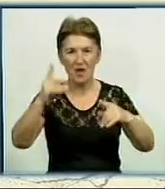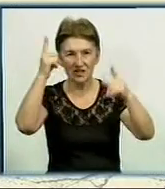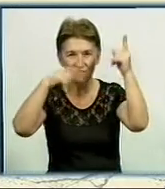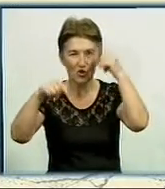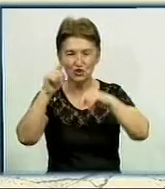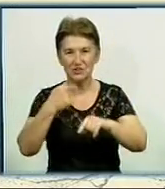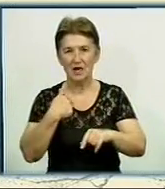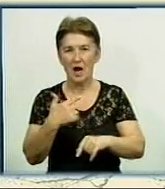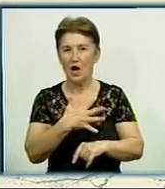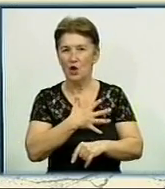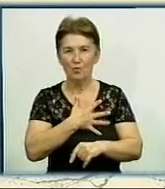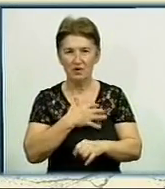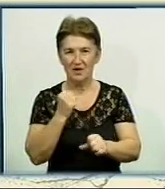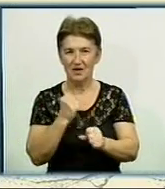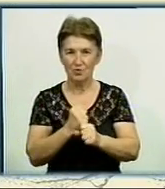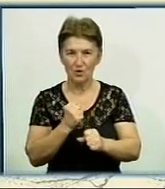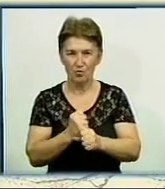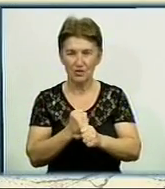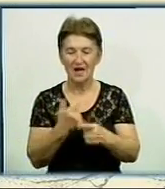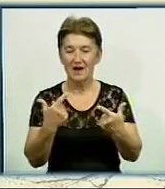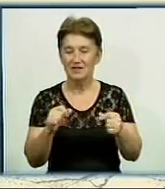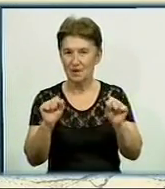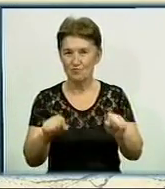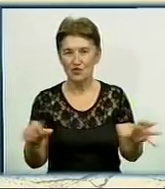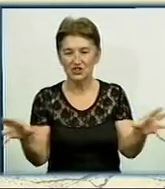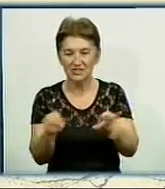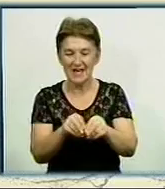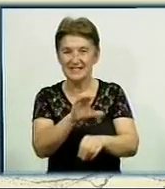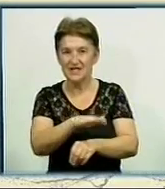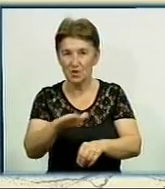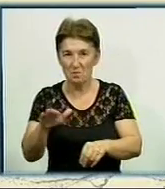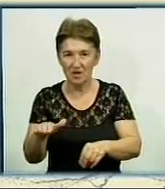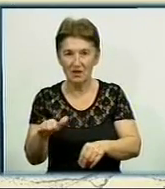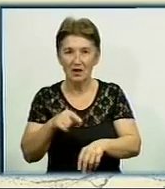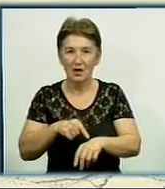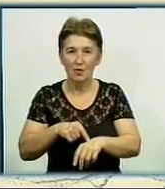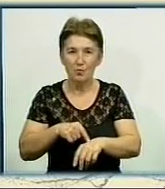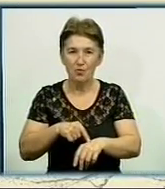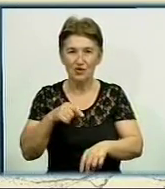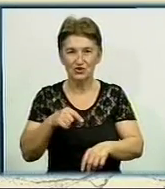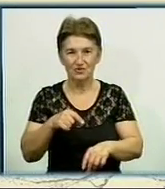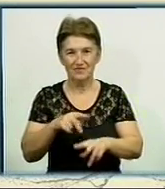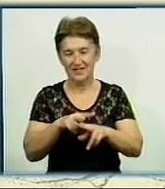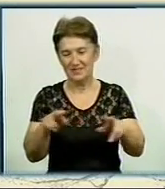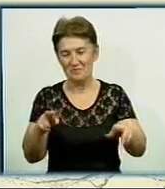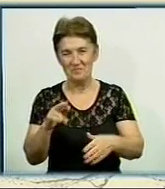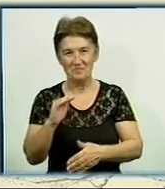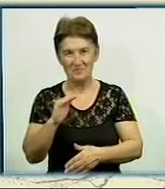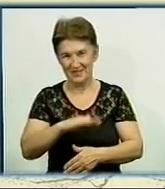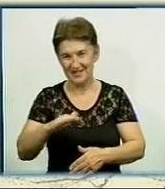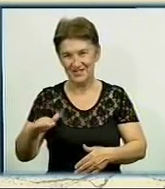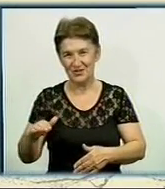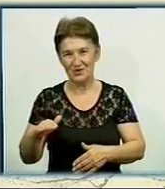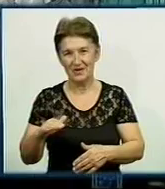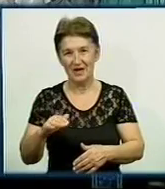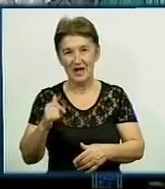улюблена моя робота, де я можу з дітьми почуватися маленькою дитиною та навчити їх тому,